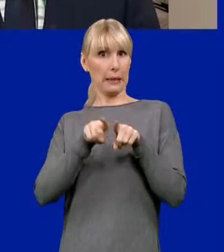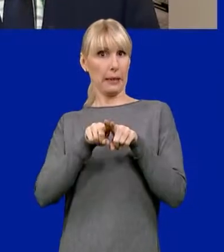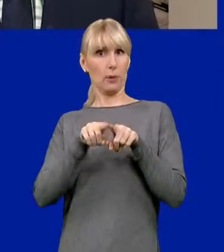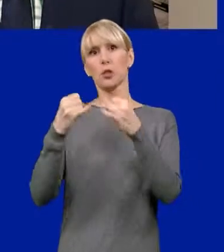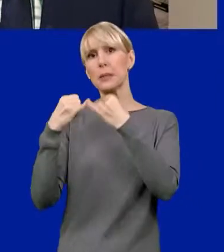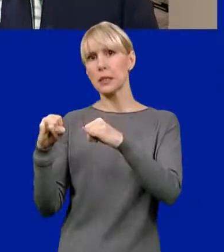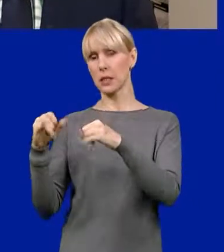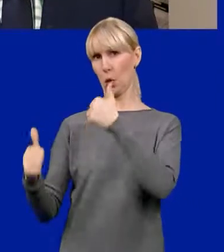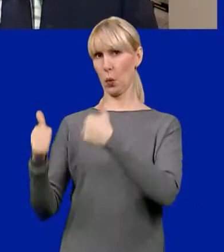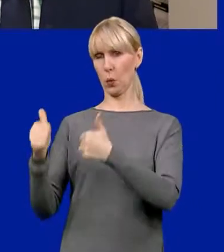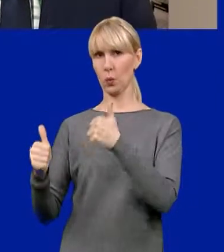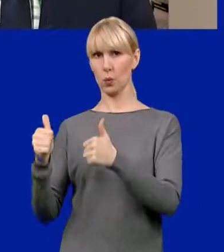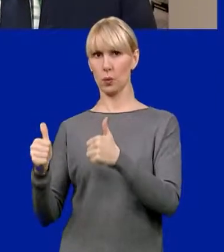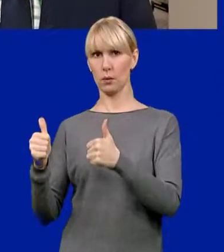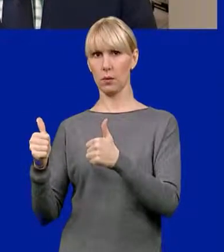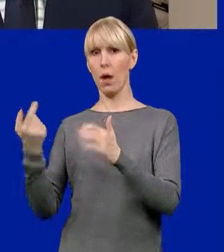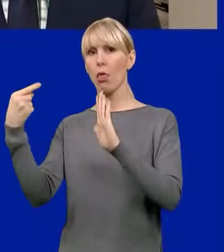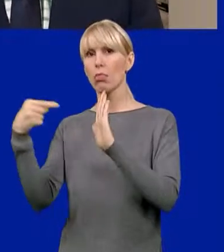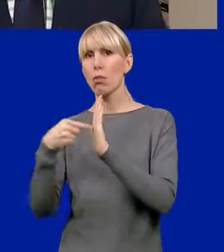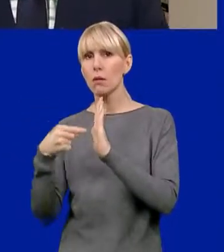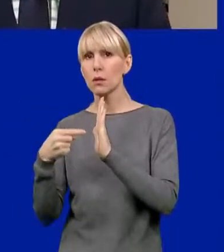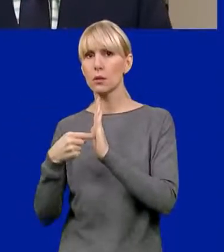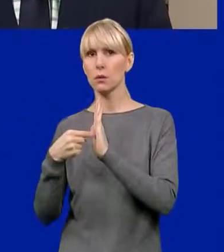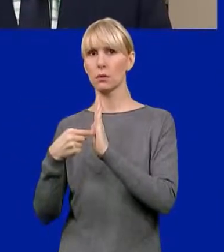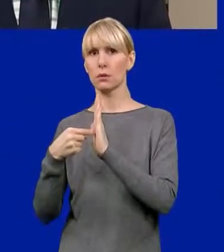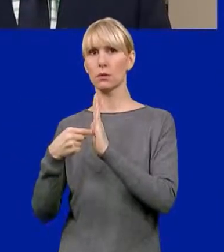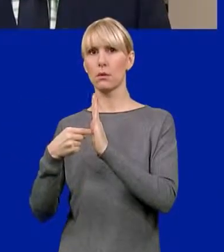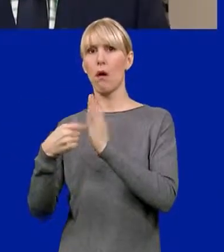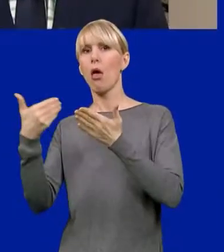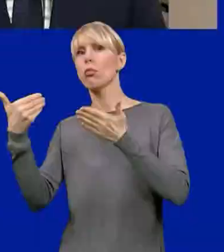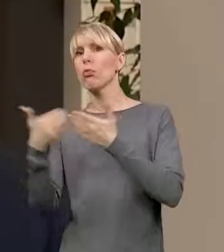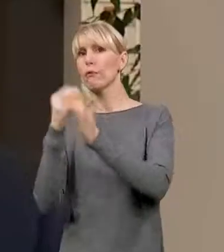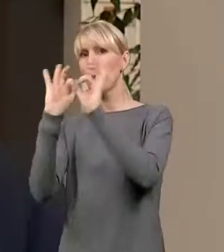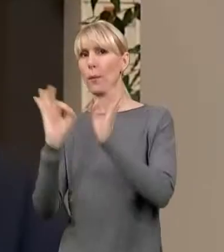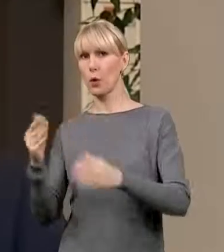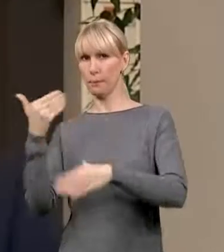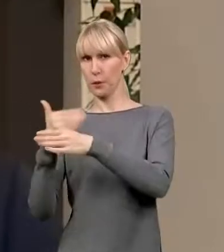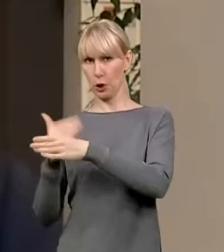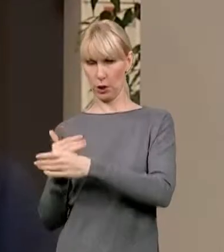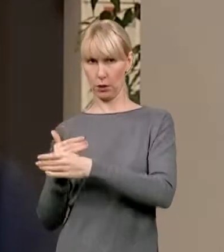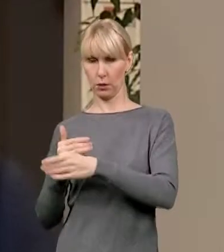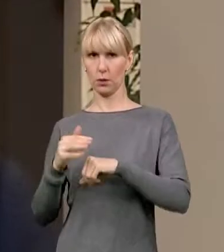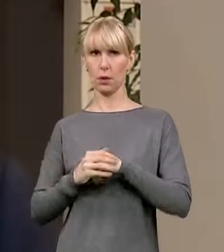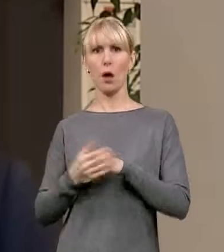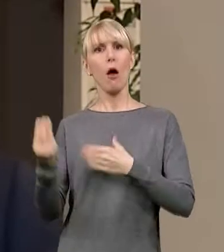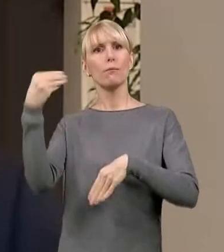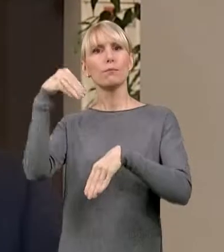dotyczące opracowania nowych modeli biznesowych w ramach tzw.